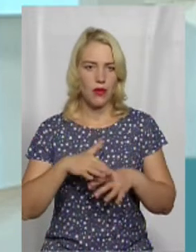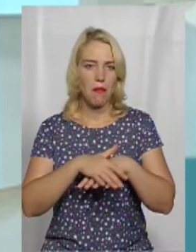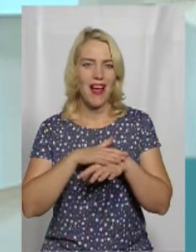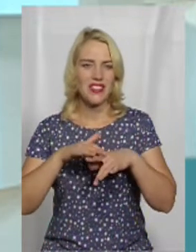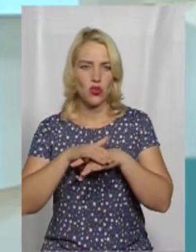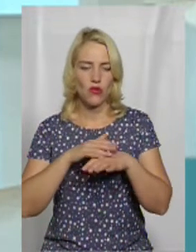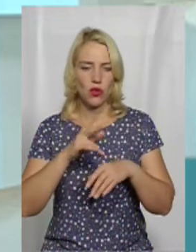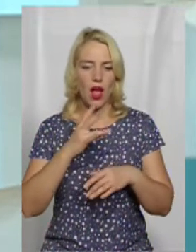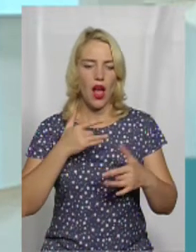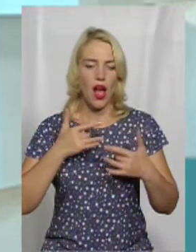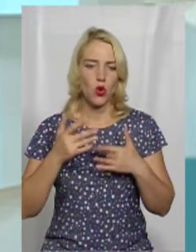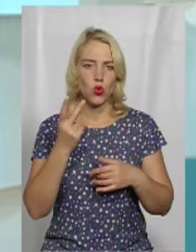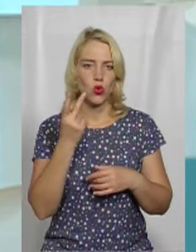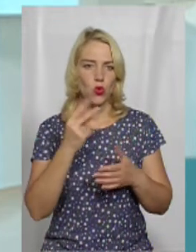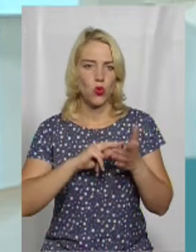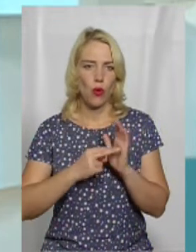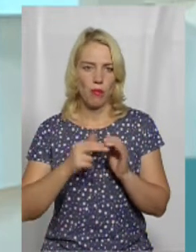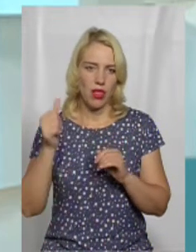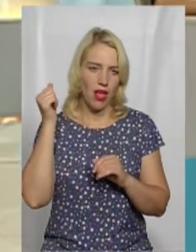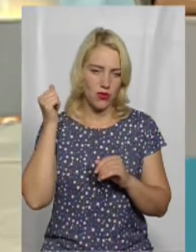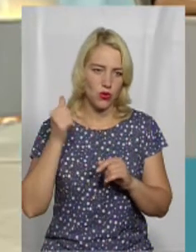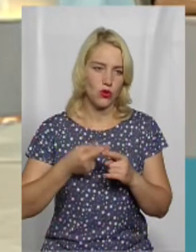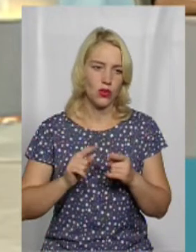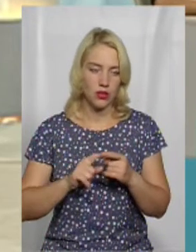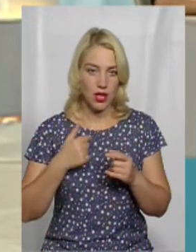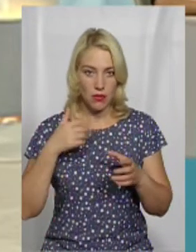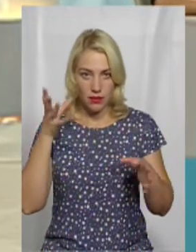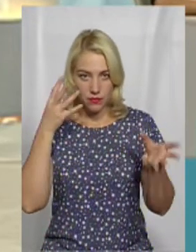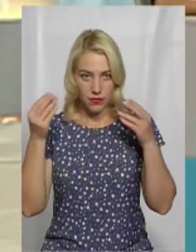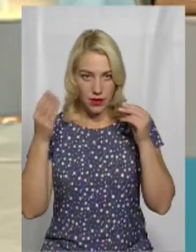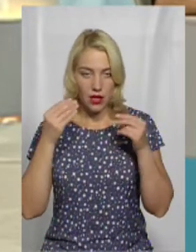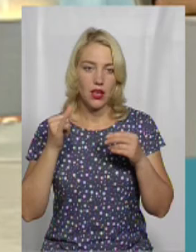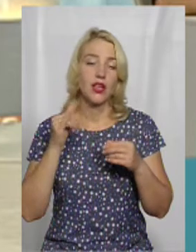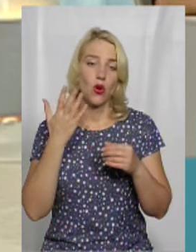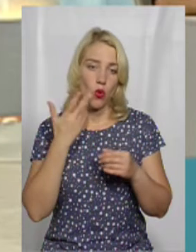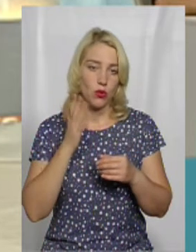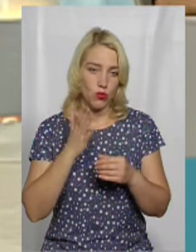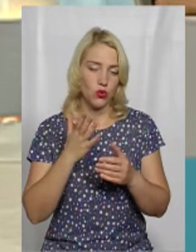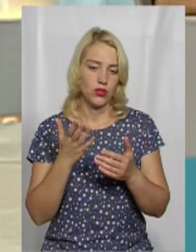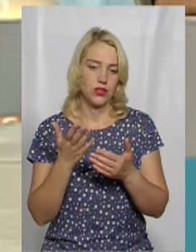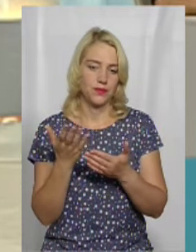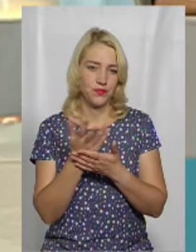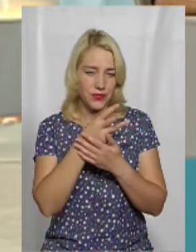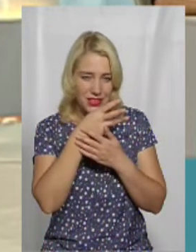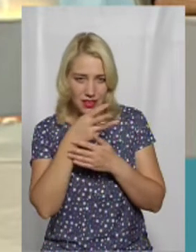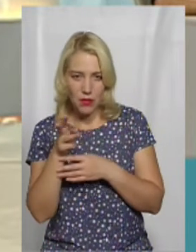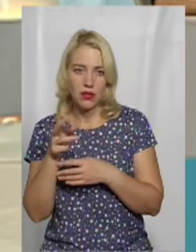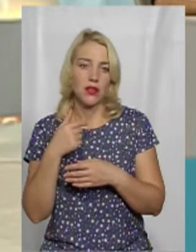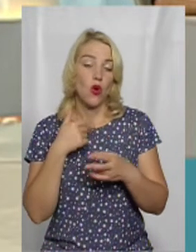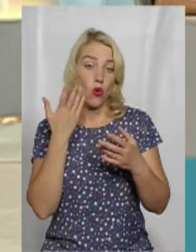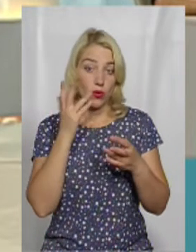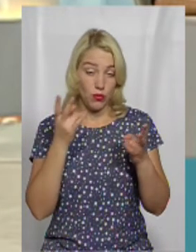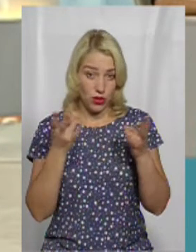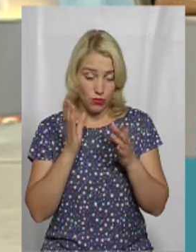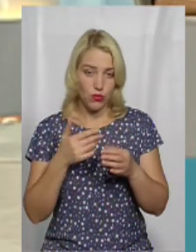ролями другого плану. Ми взагалі це все взяли до уваги, і коли в нас будуть знімати сцени, коли нам це буде потрібно, ми